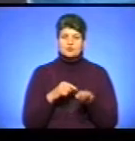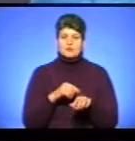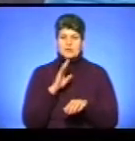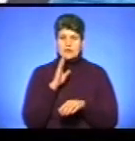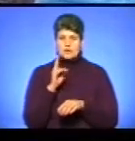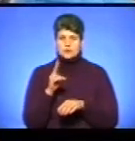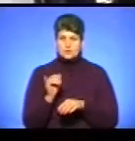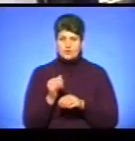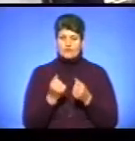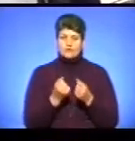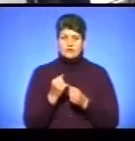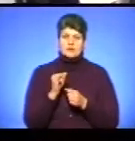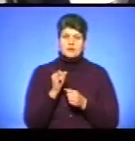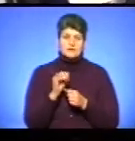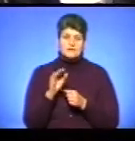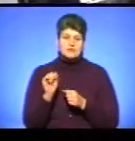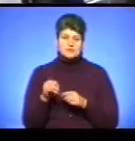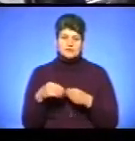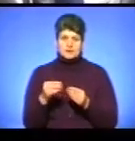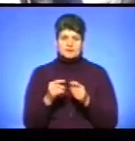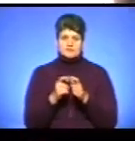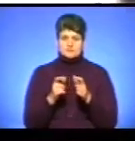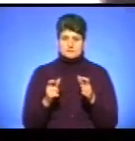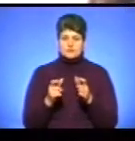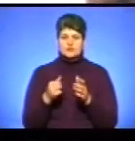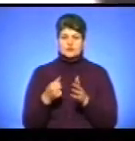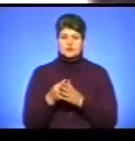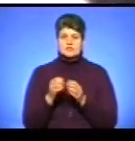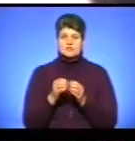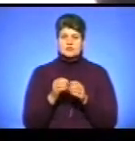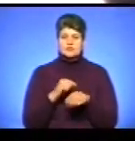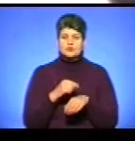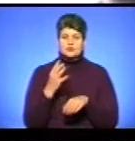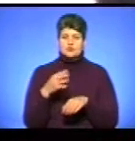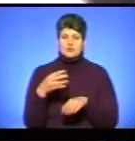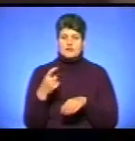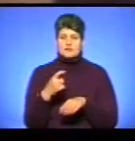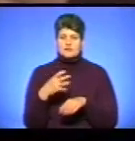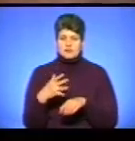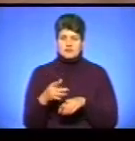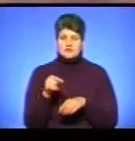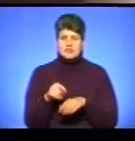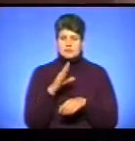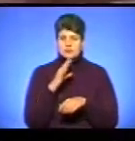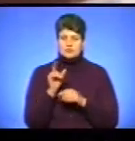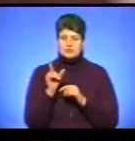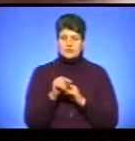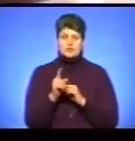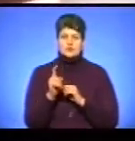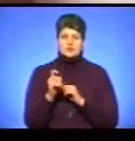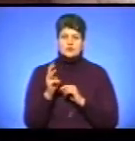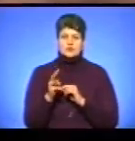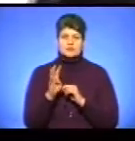ранку. Водій Іван Принь надав нам приїзний квиток. До 10-ї години 45 хвилин цією маршруткою проїхали 134